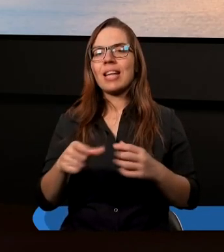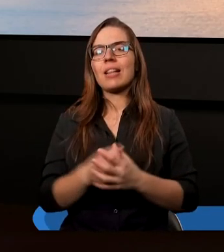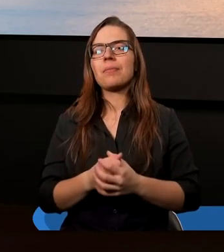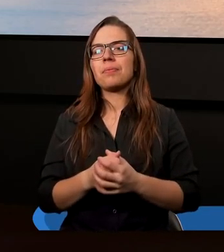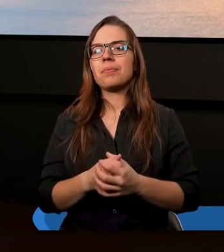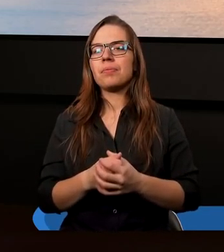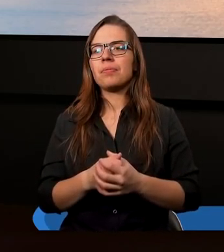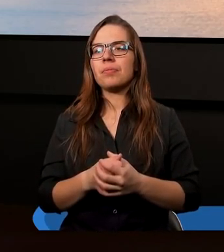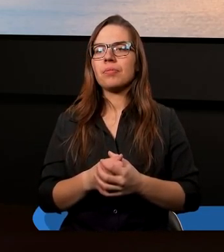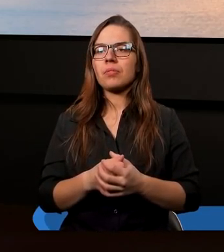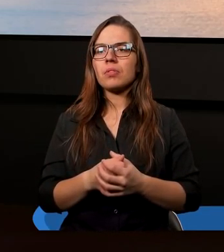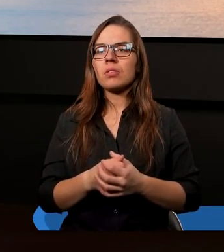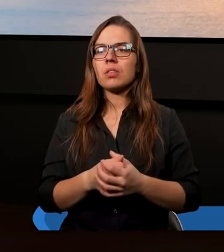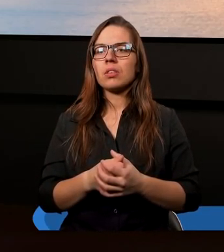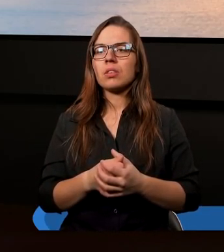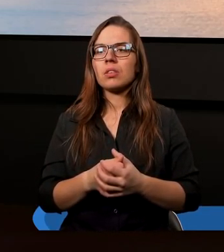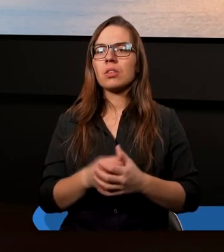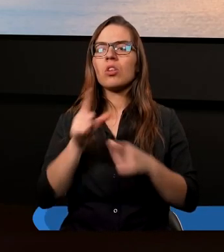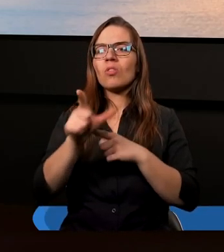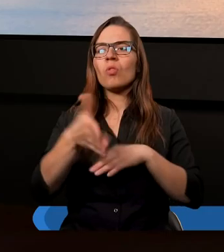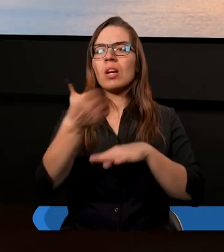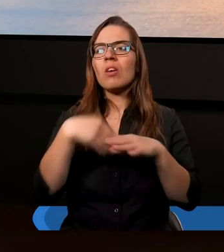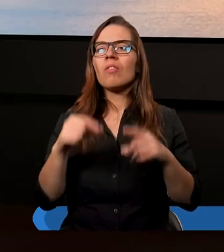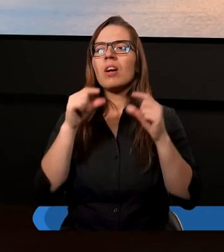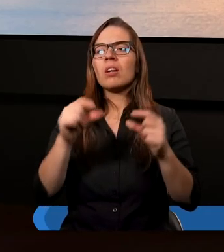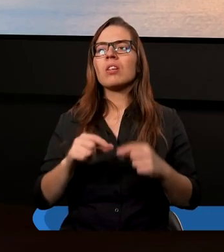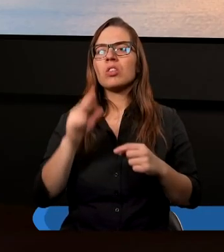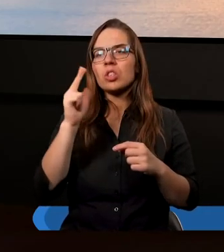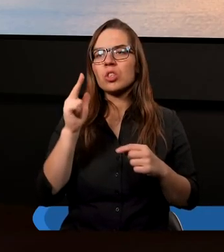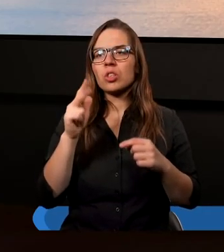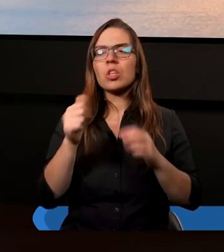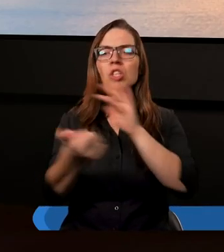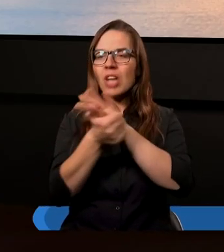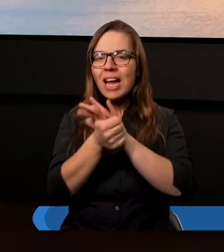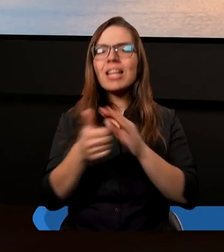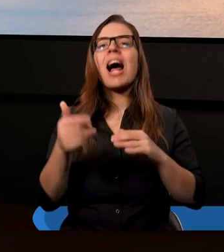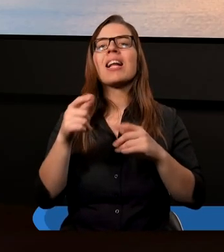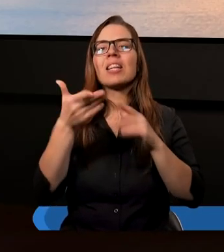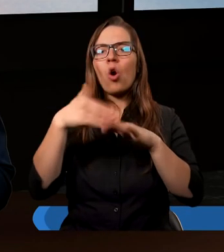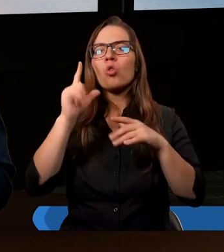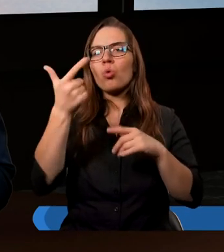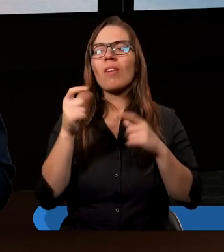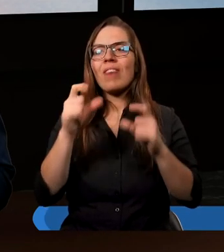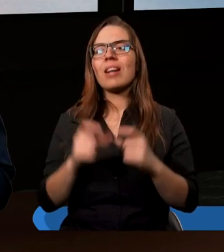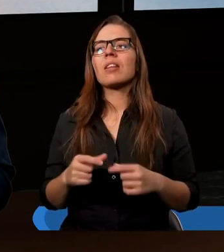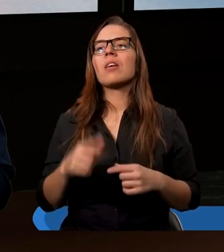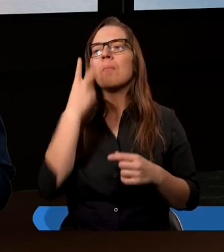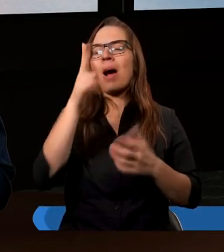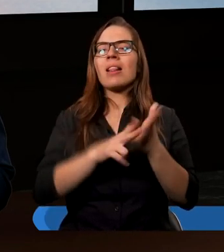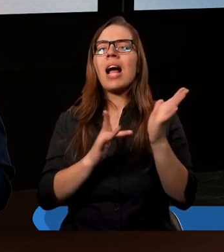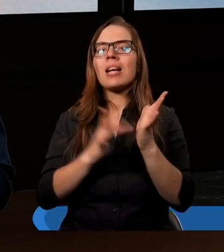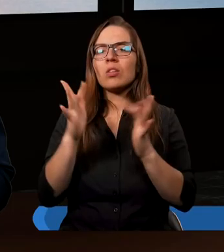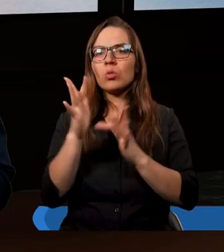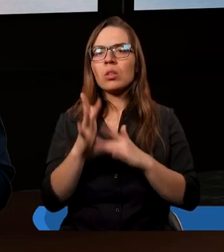mogła ten werset przeczytać. 12 rozdział, drugi werset. Patrząc na